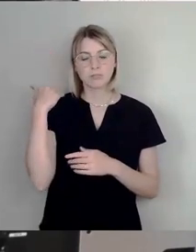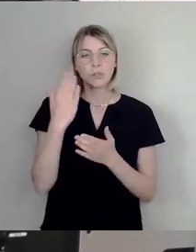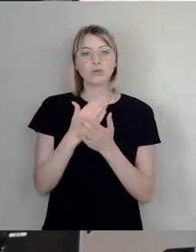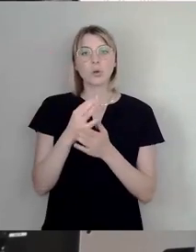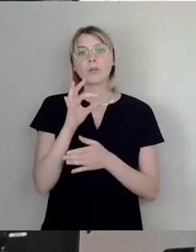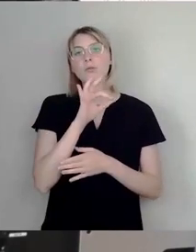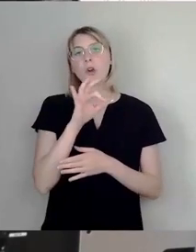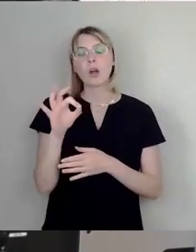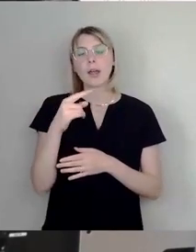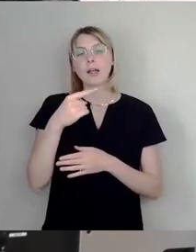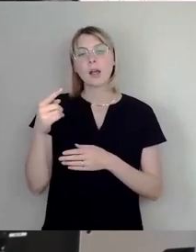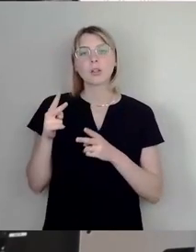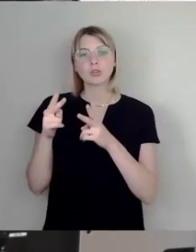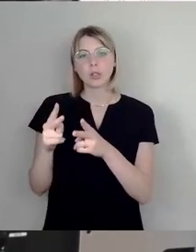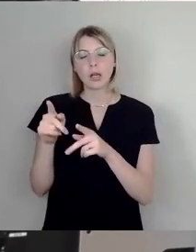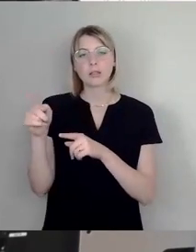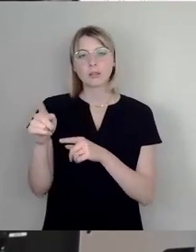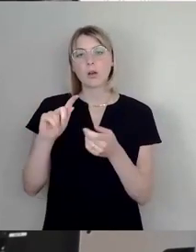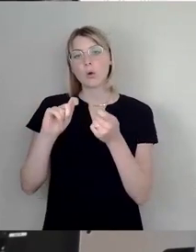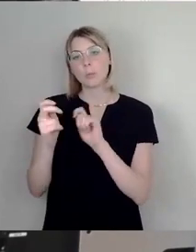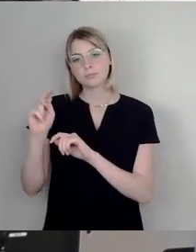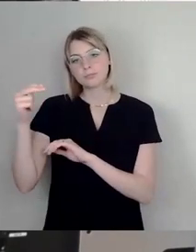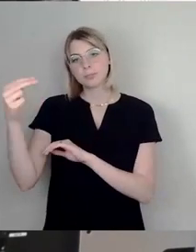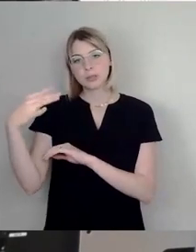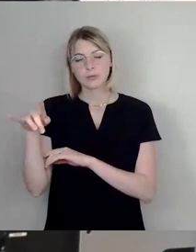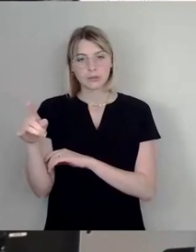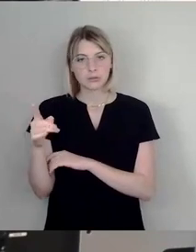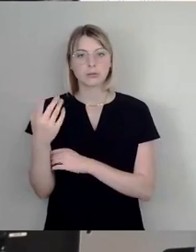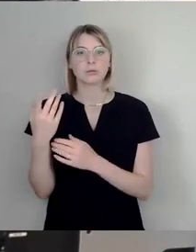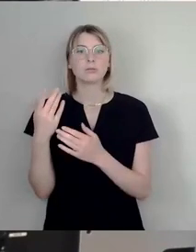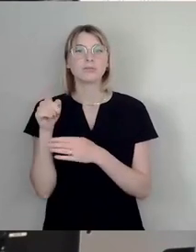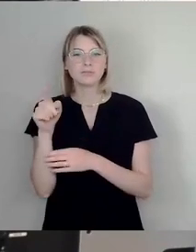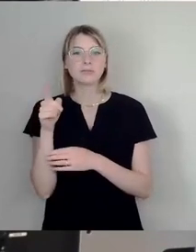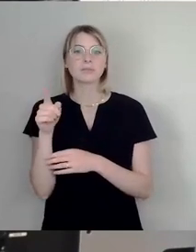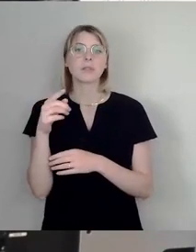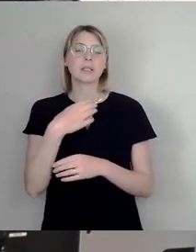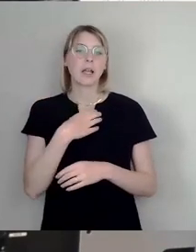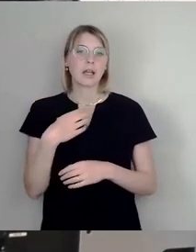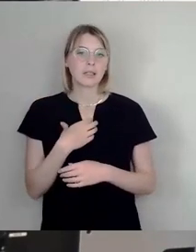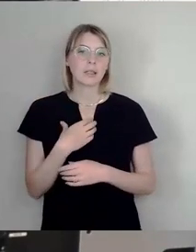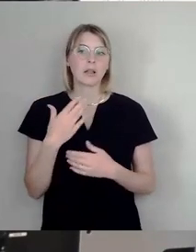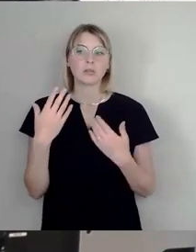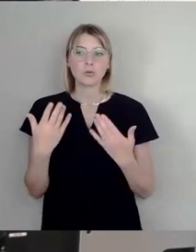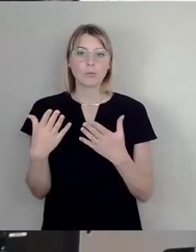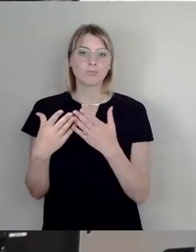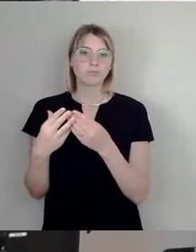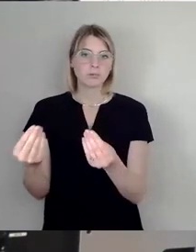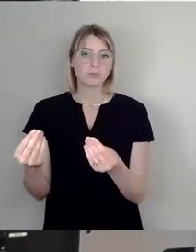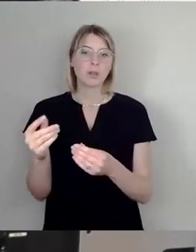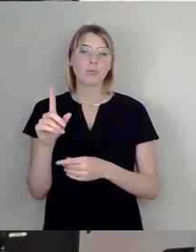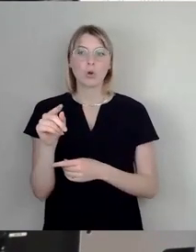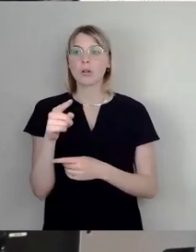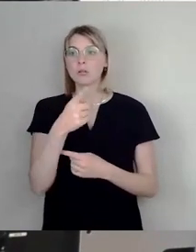der Altstädter-Seite in Rosbachstraße umbenannt. Das heißt, gerade diese Dinge sind systematisch in Dresden eben aufgelöst worden. Das stimmt dann auch nicht.